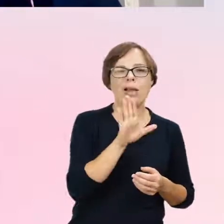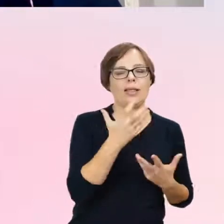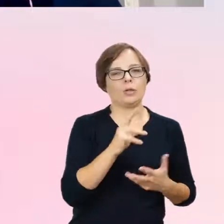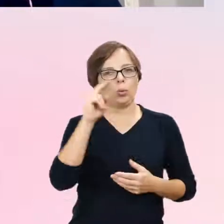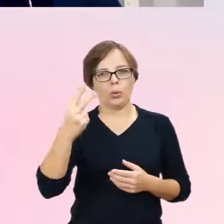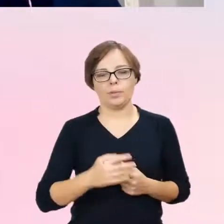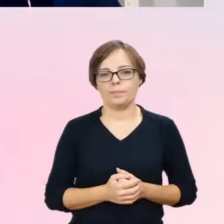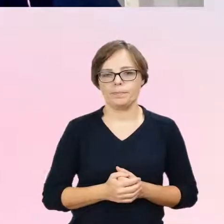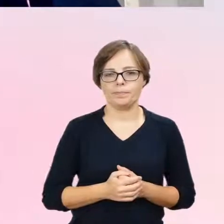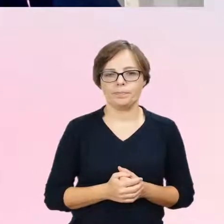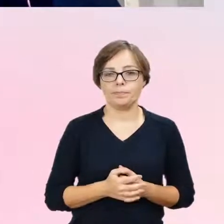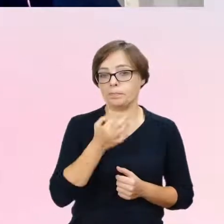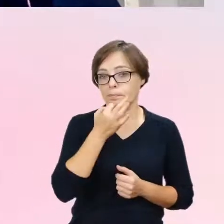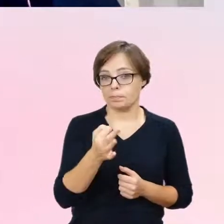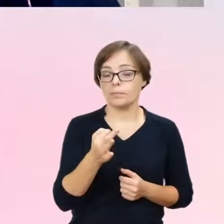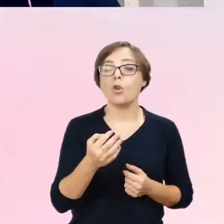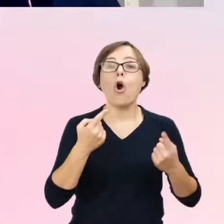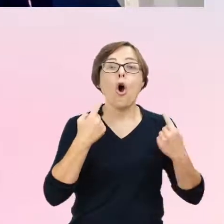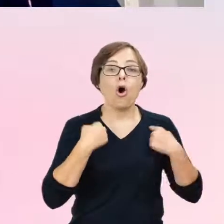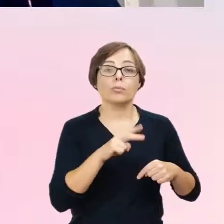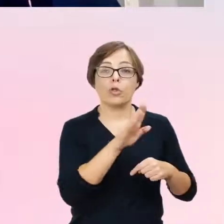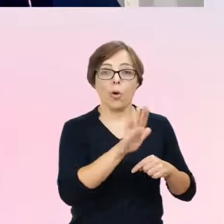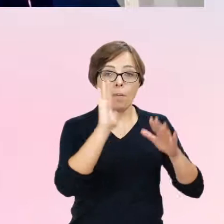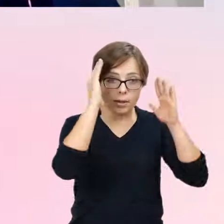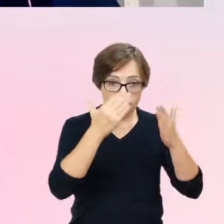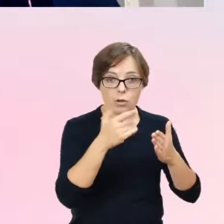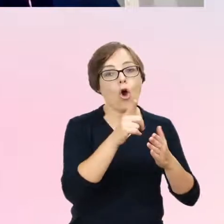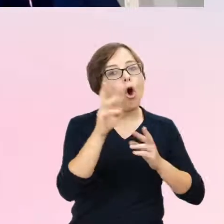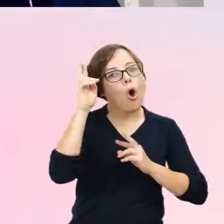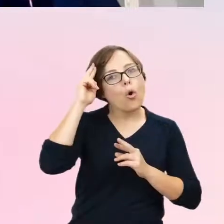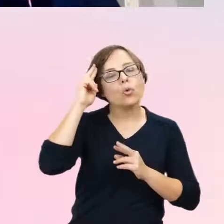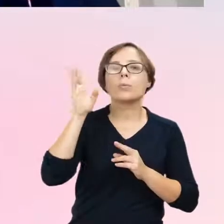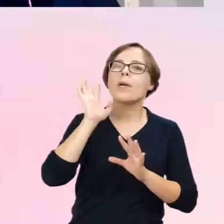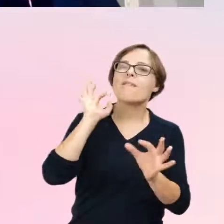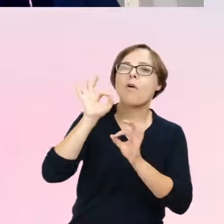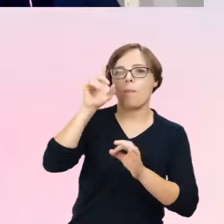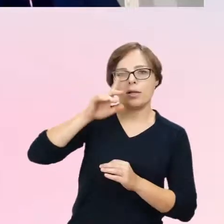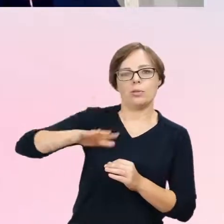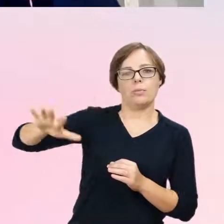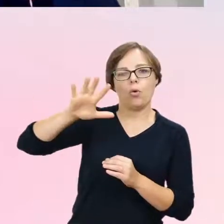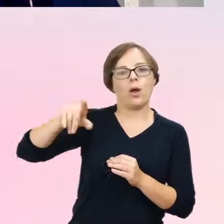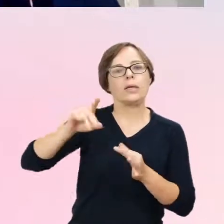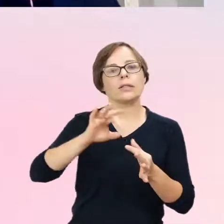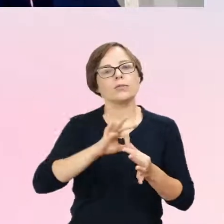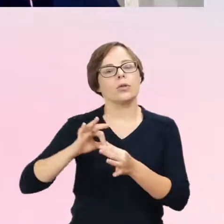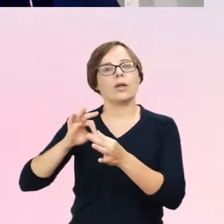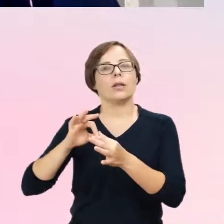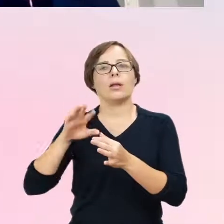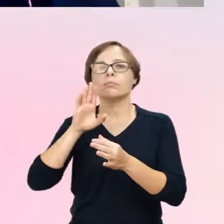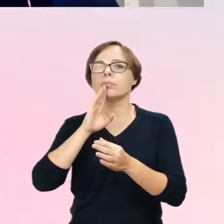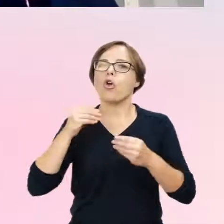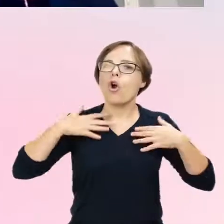Czy osoby w spektrum rozumieją informację społeczną związaną z subtelnymi cechami związanymi z ekspresją